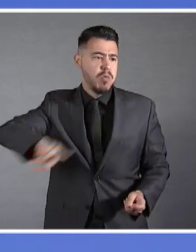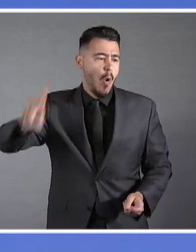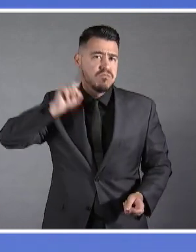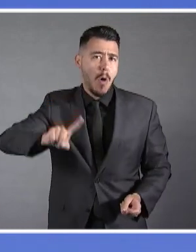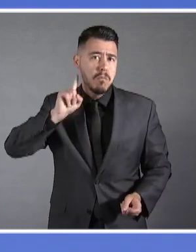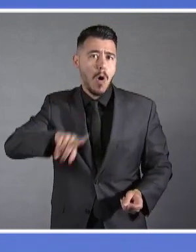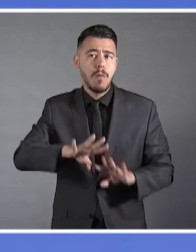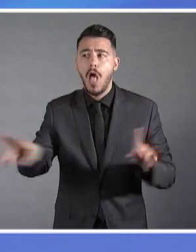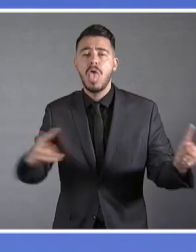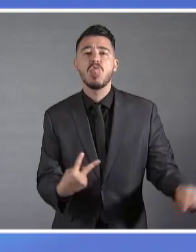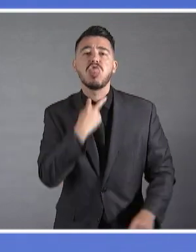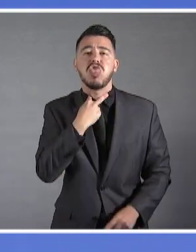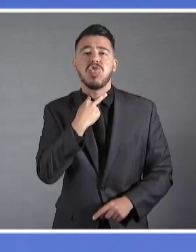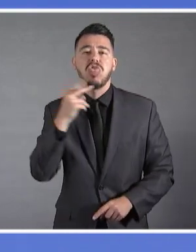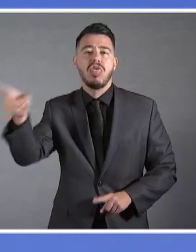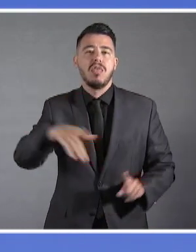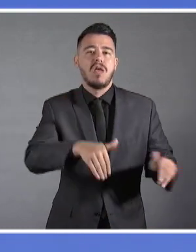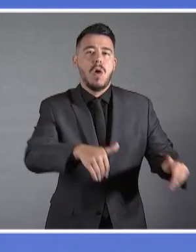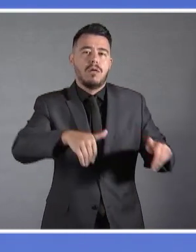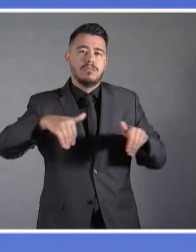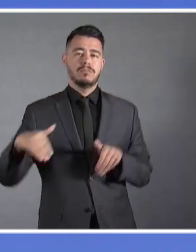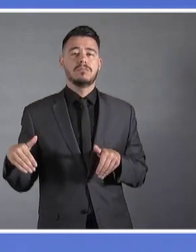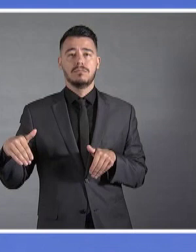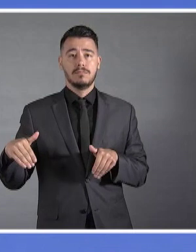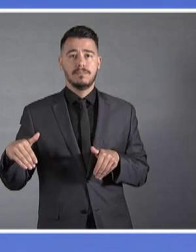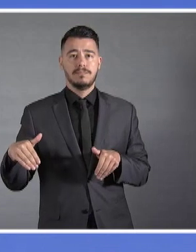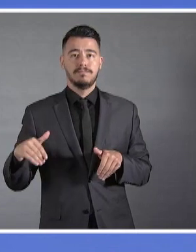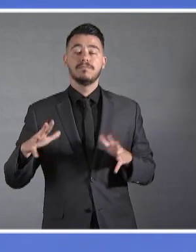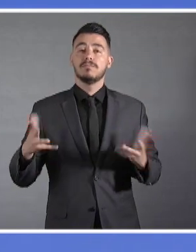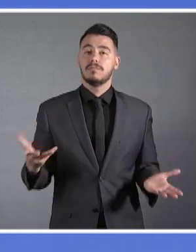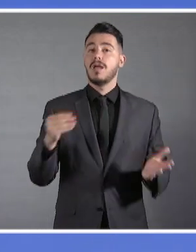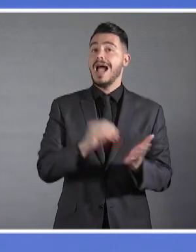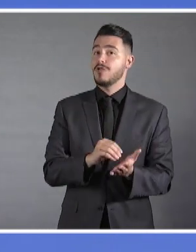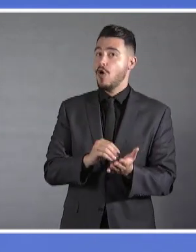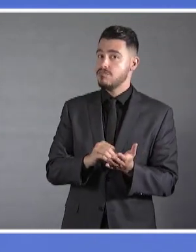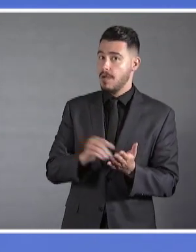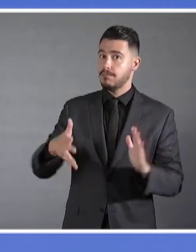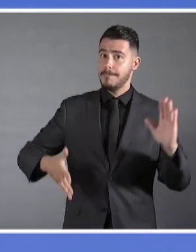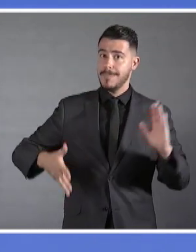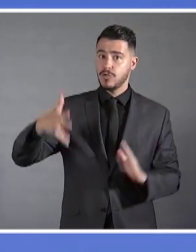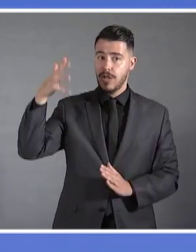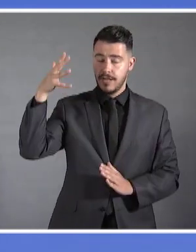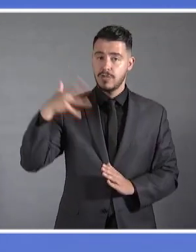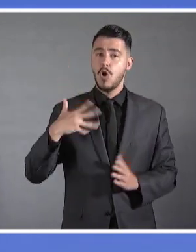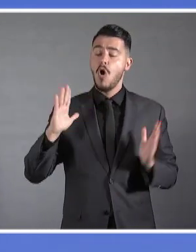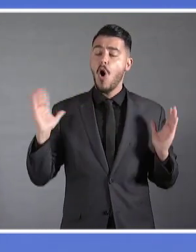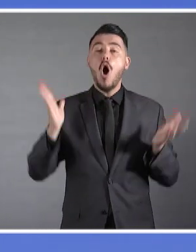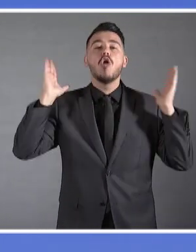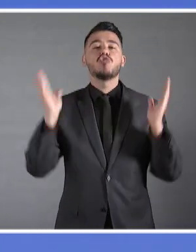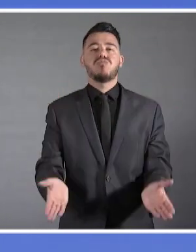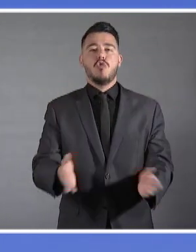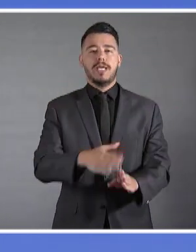Συνάμα, εγκατιστά, παρά τις δυσκολίες, ένα δίευλο συνεννόησης σε επίπεδο ηγεσιών των δύο χωρών,